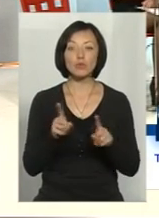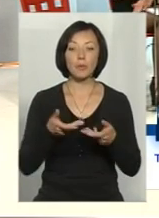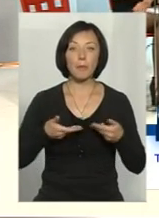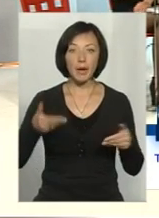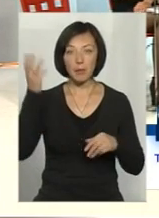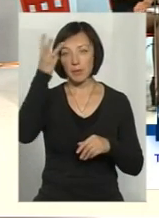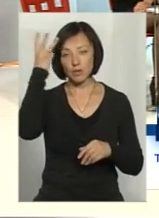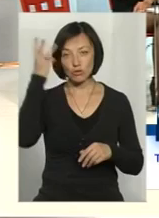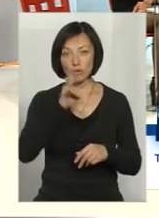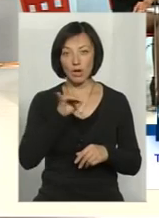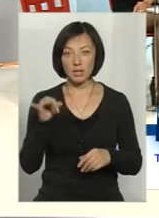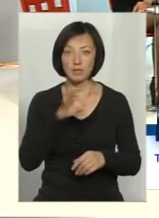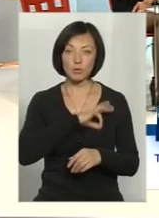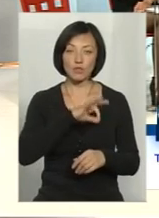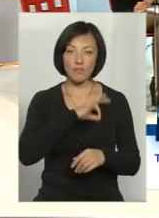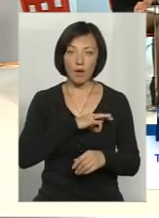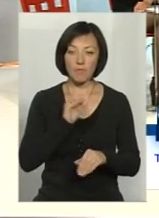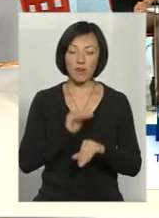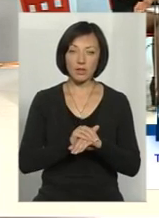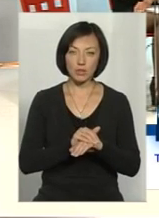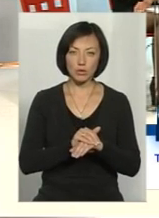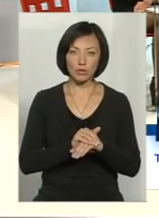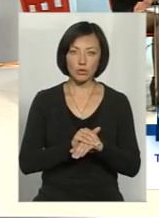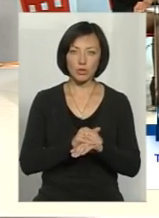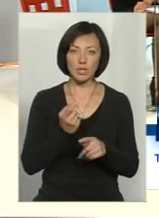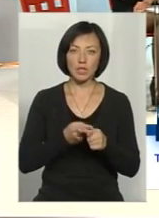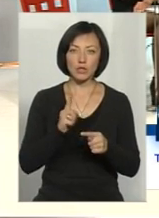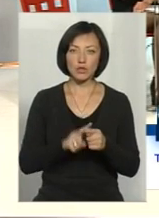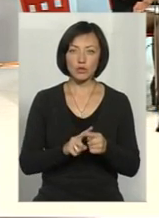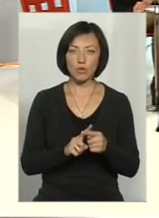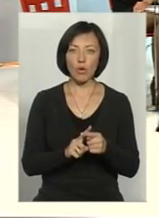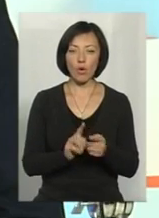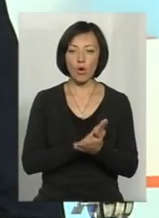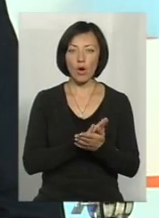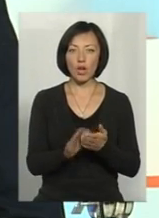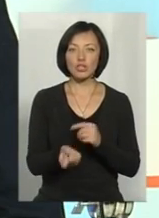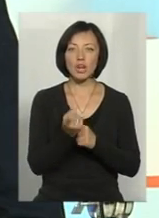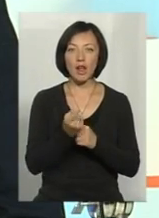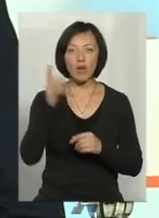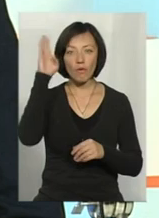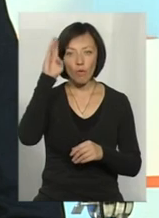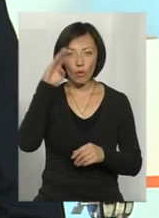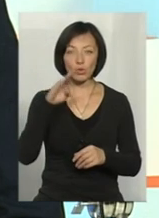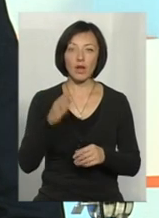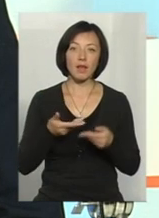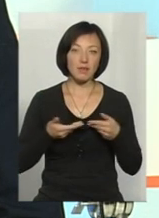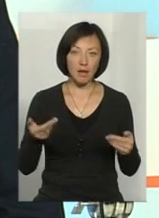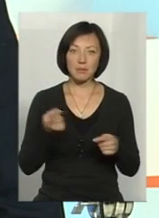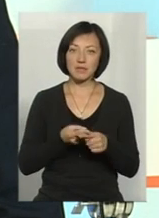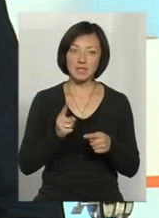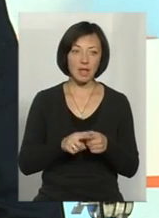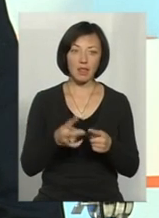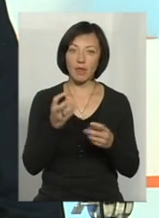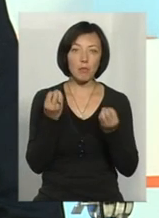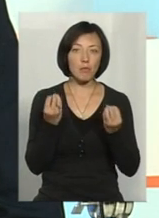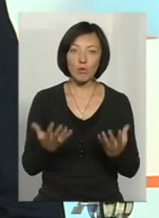хмельничани, споживаємо фактично цю джерельну воду, то нам це не